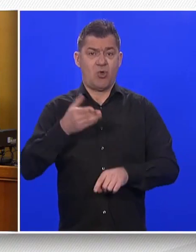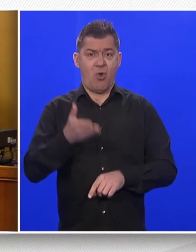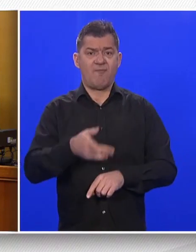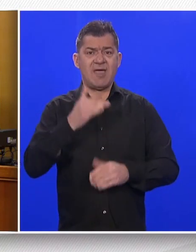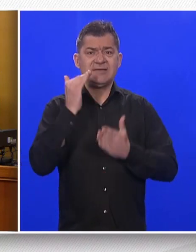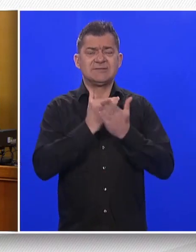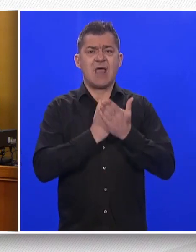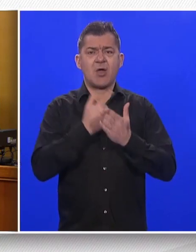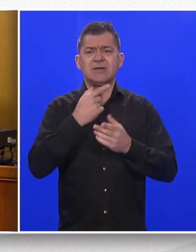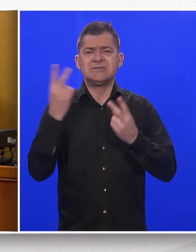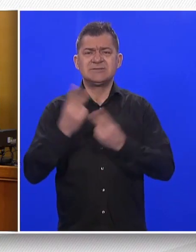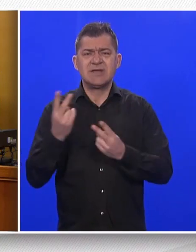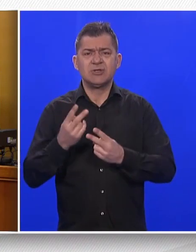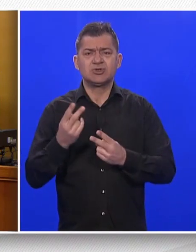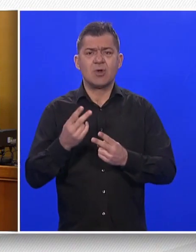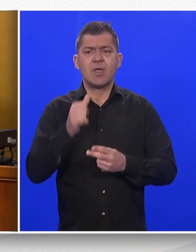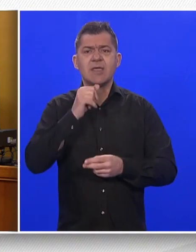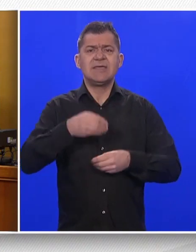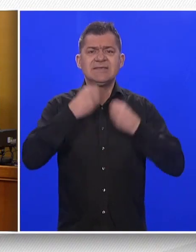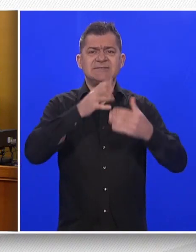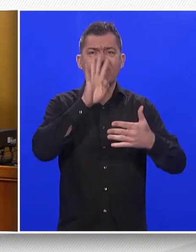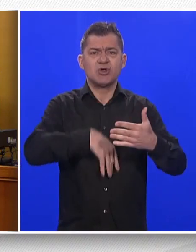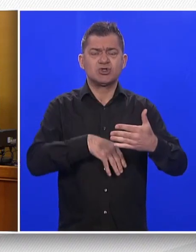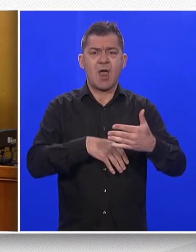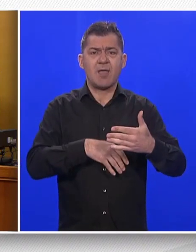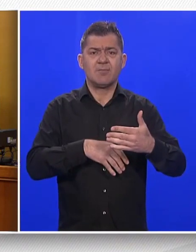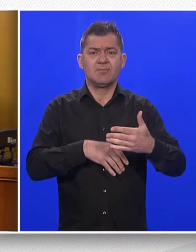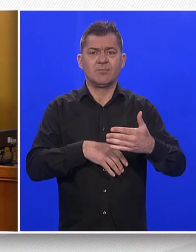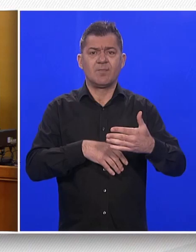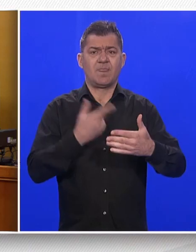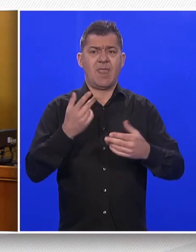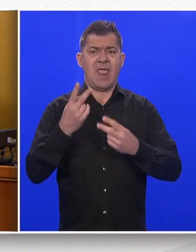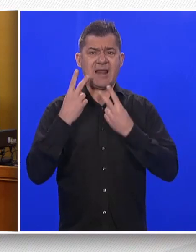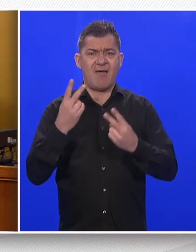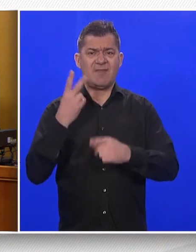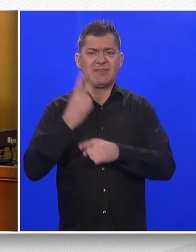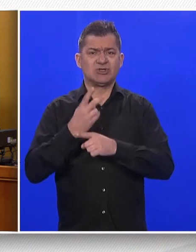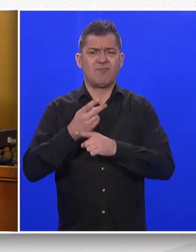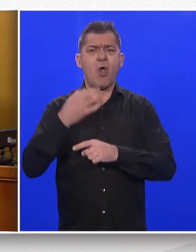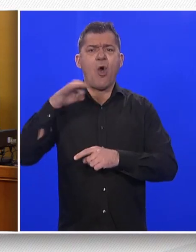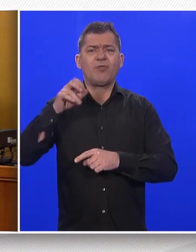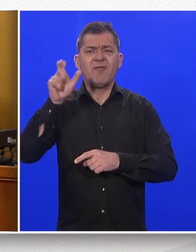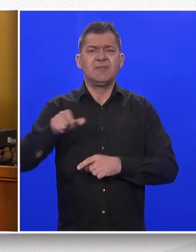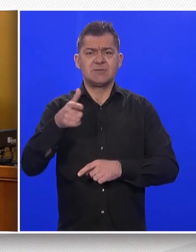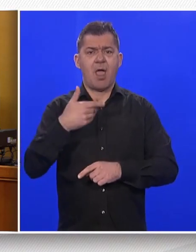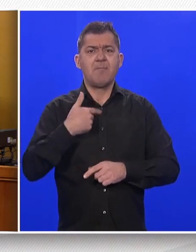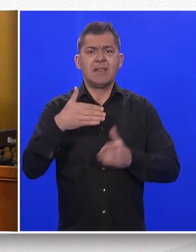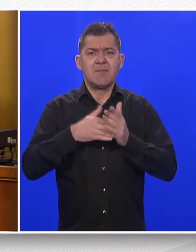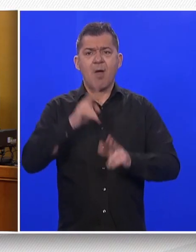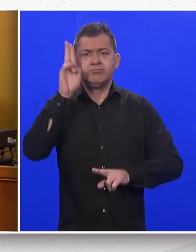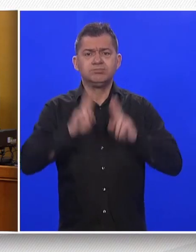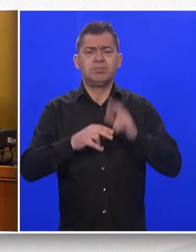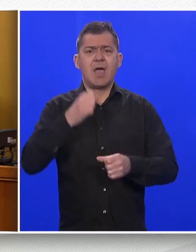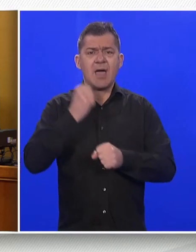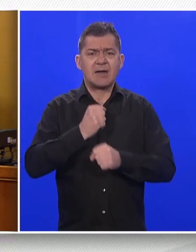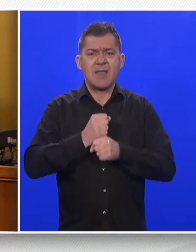zakonske akte, ali također i izvješća. Hoćemo od izvješća glavne državne odvjetnice, hoćemo li od izvješća